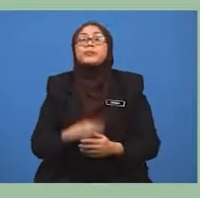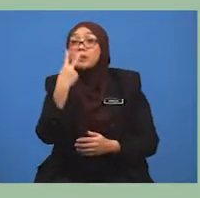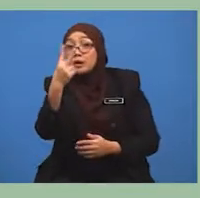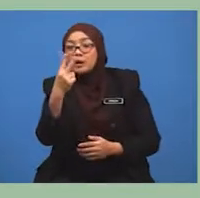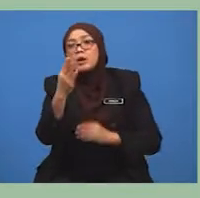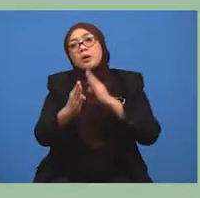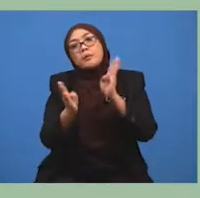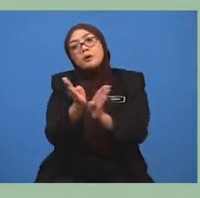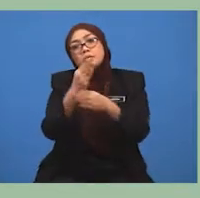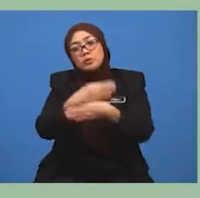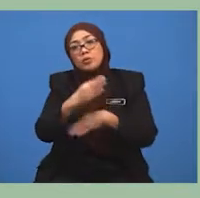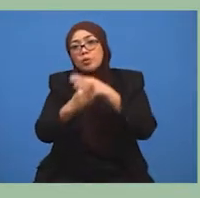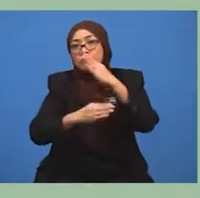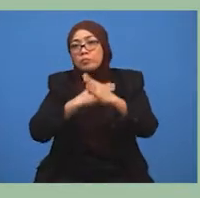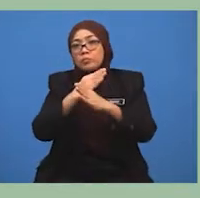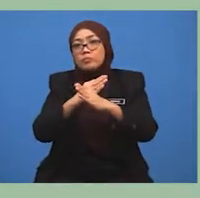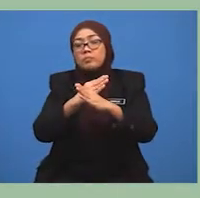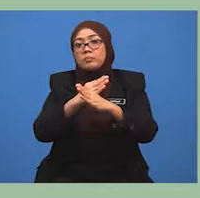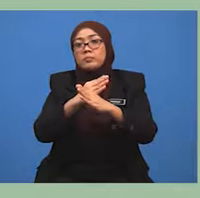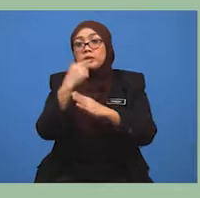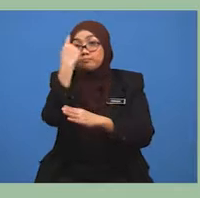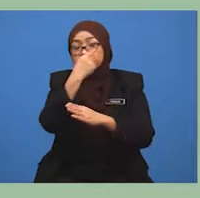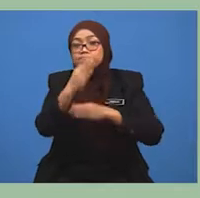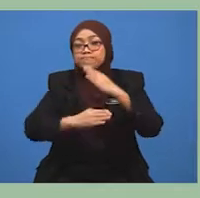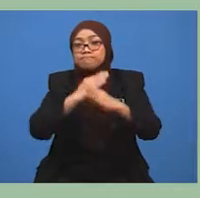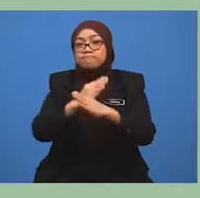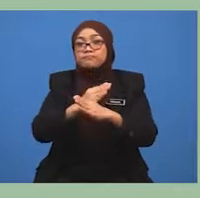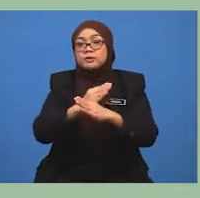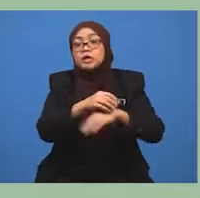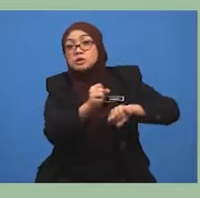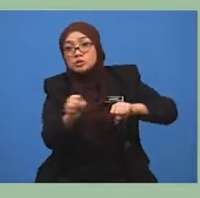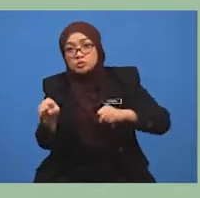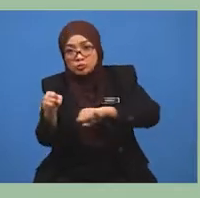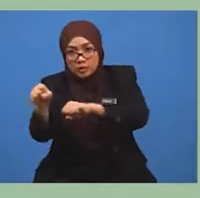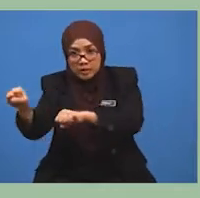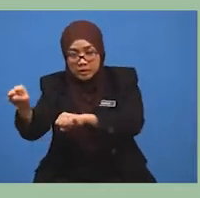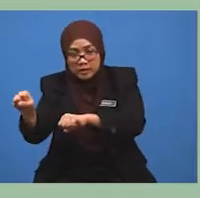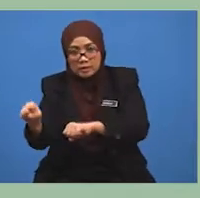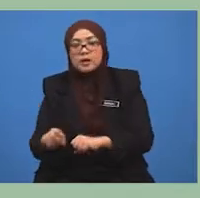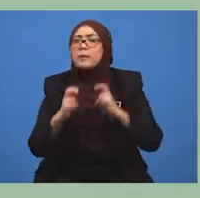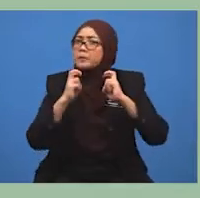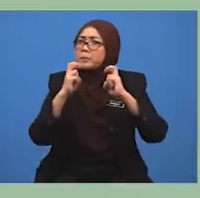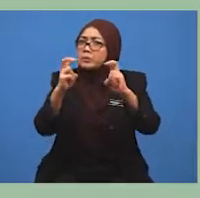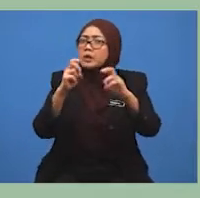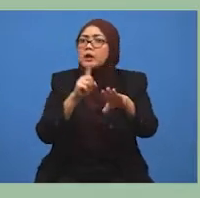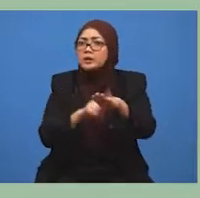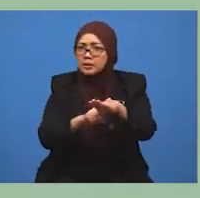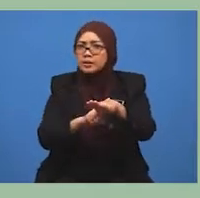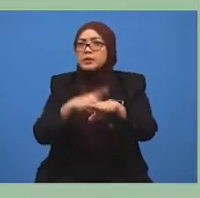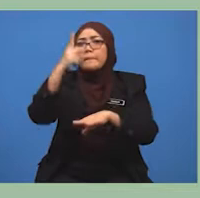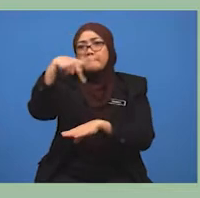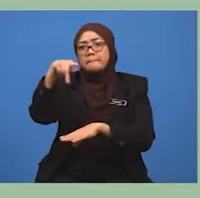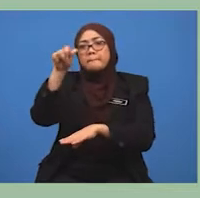bumi lembangan sungai. Di kawasan ini, pembinaan jaringan pengangkutan di kawasan